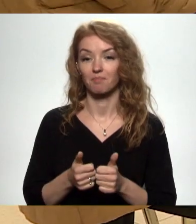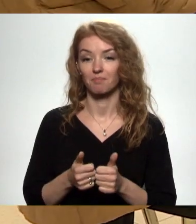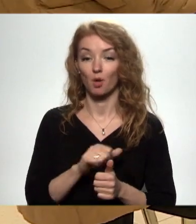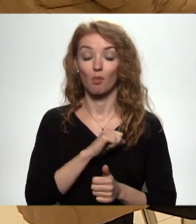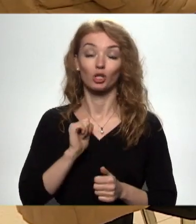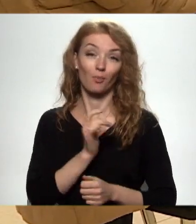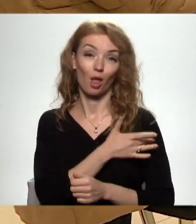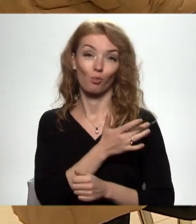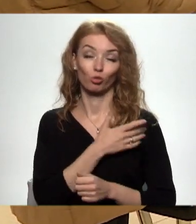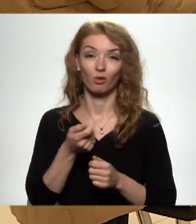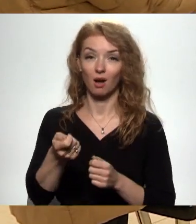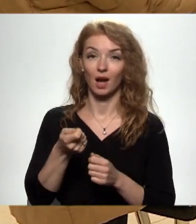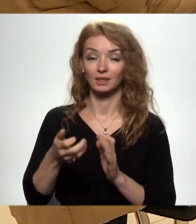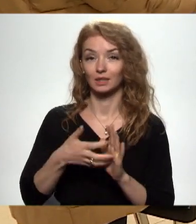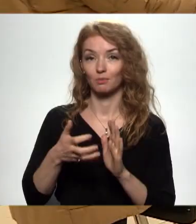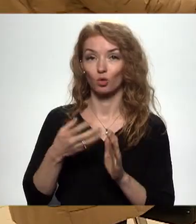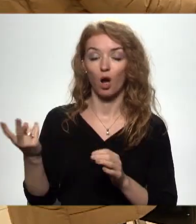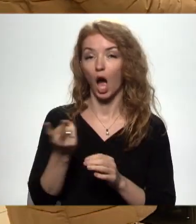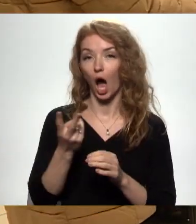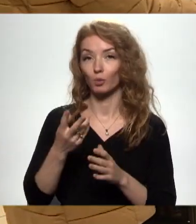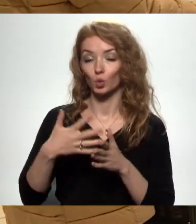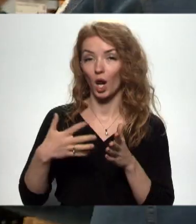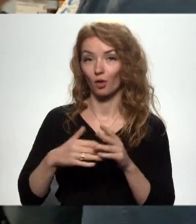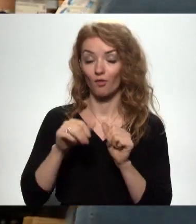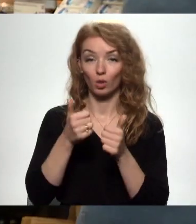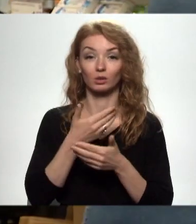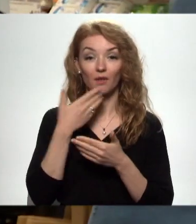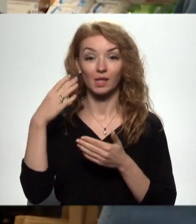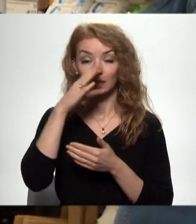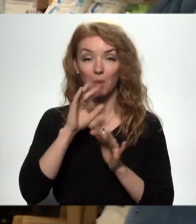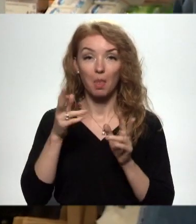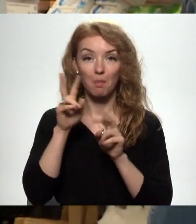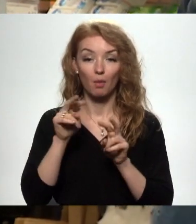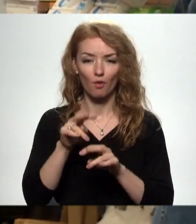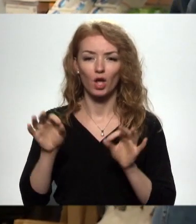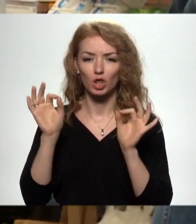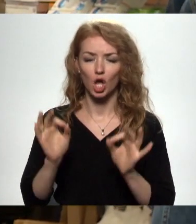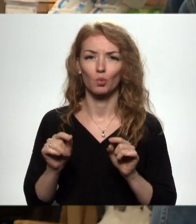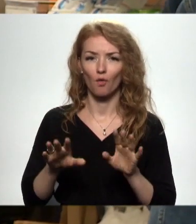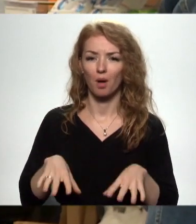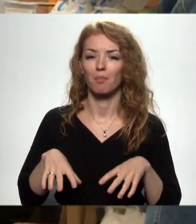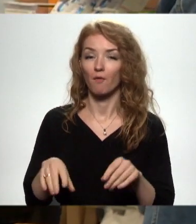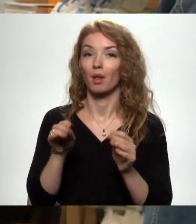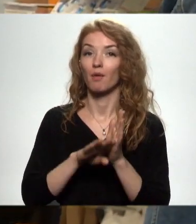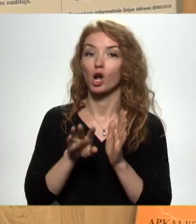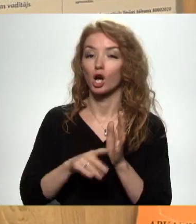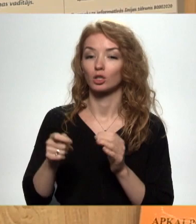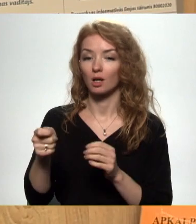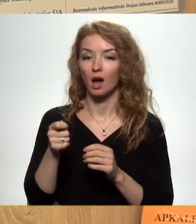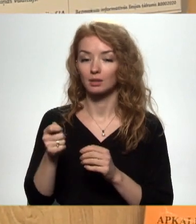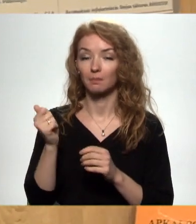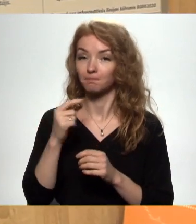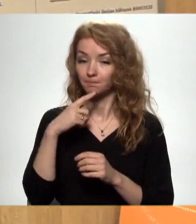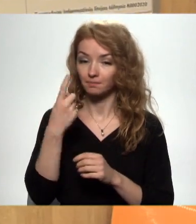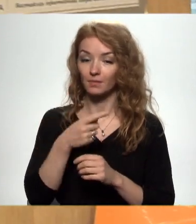pašapkalpošanās kasēs izmantot abus noreģinu veidus nav iespējams, bet pārbaudām, vai tiešām to var izdarīt parastajā kasē. Es